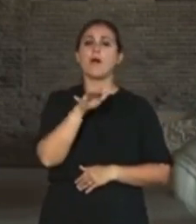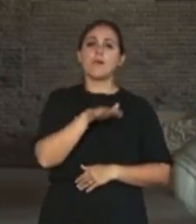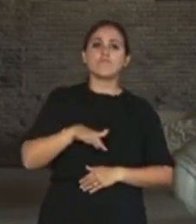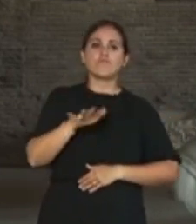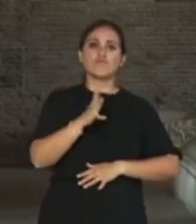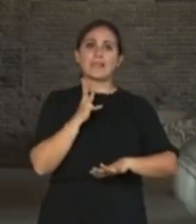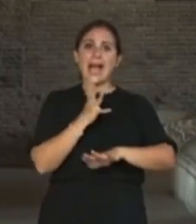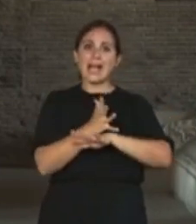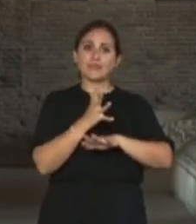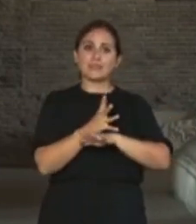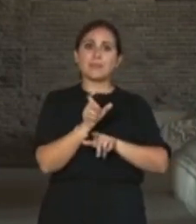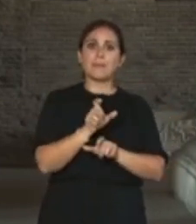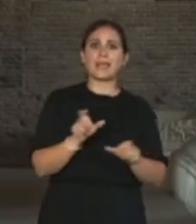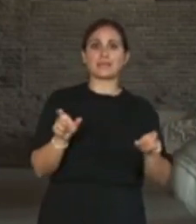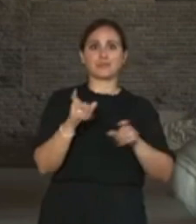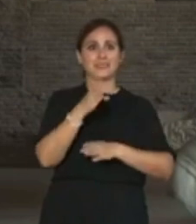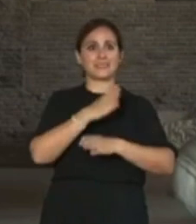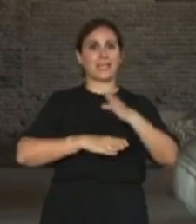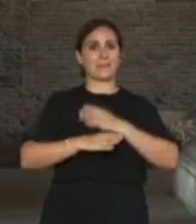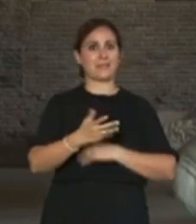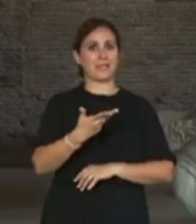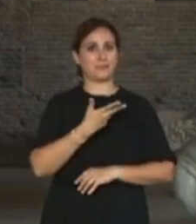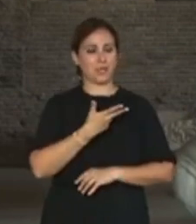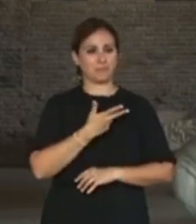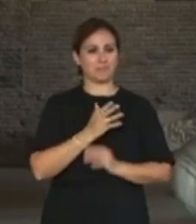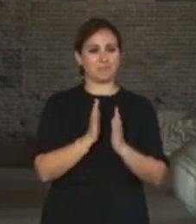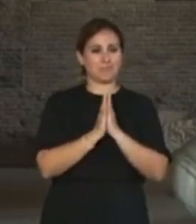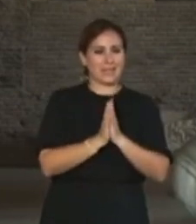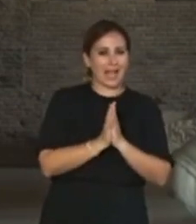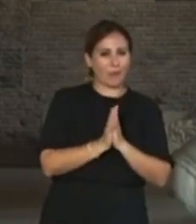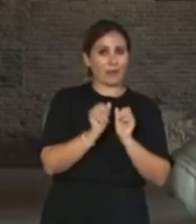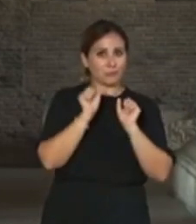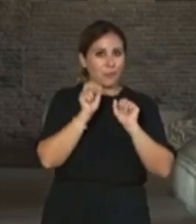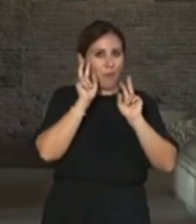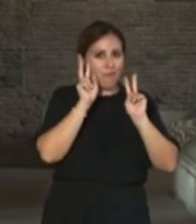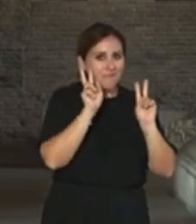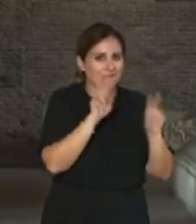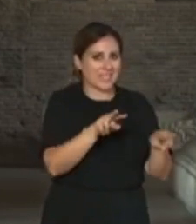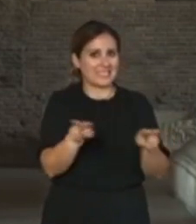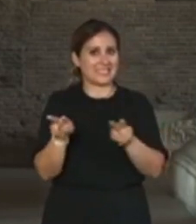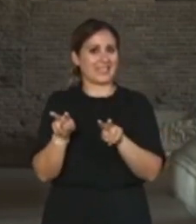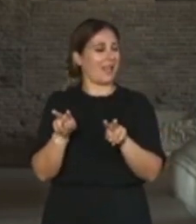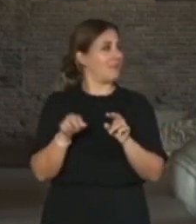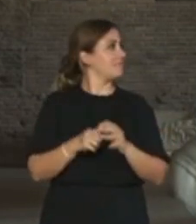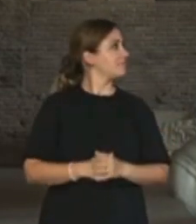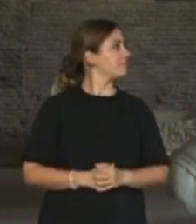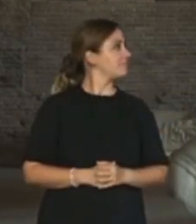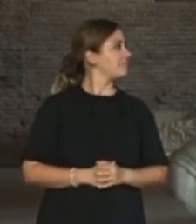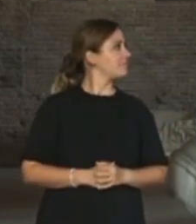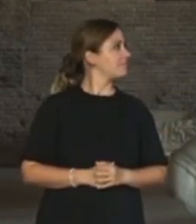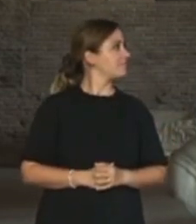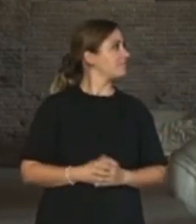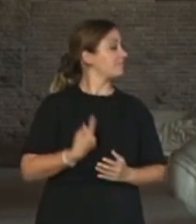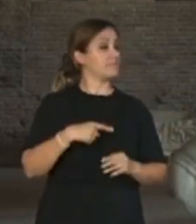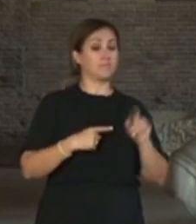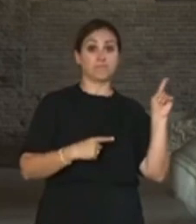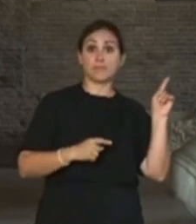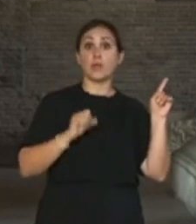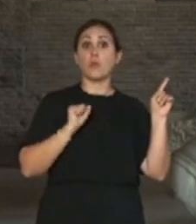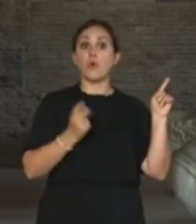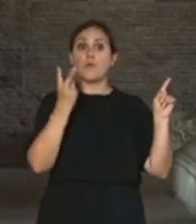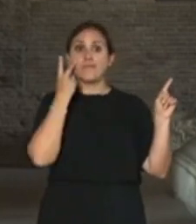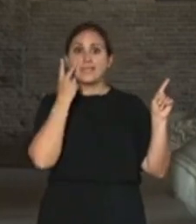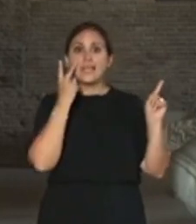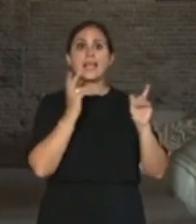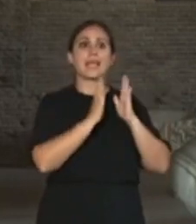con disabilità mi raccomando visitatelo. In questo esempio possiamo vedere come ogni chiesa può